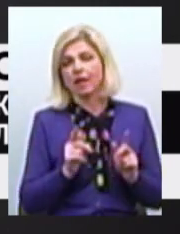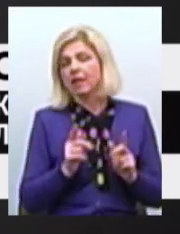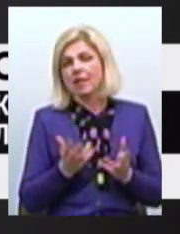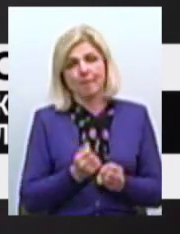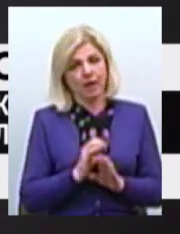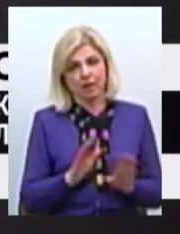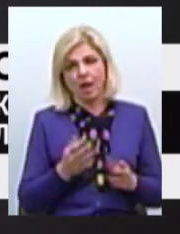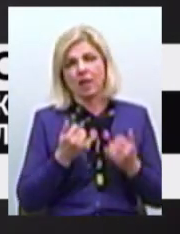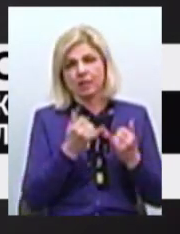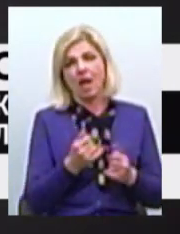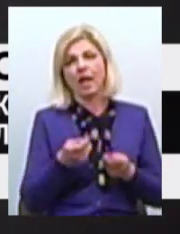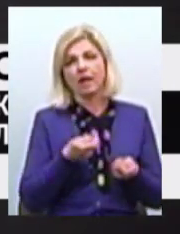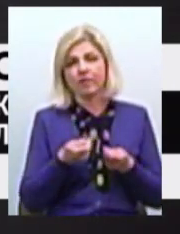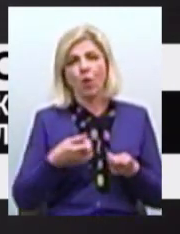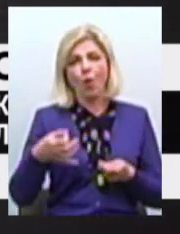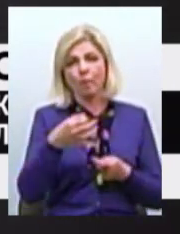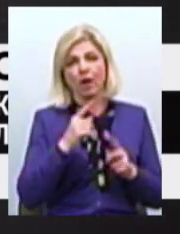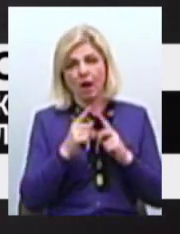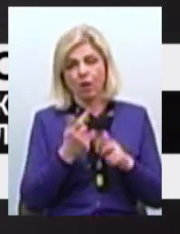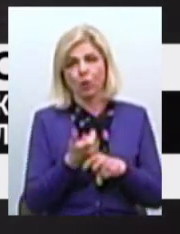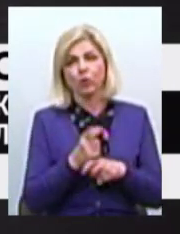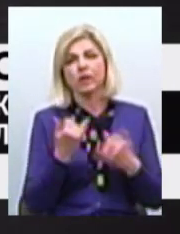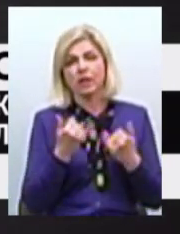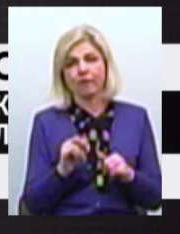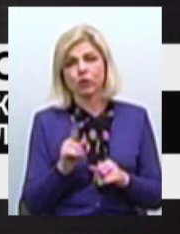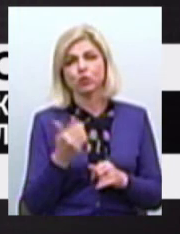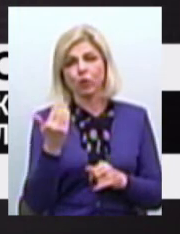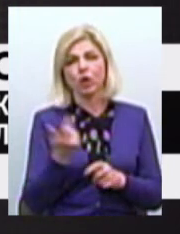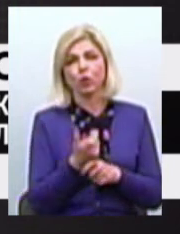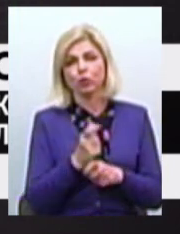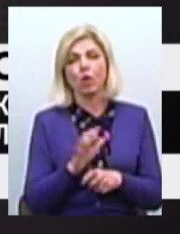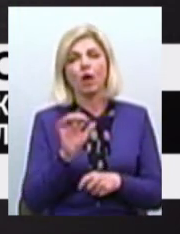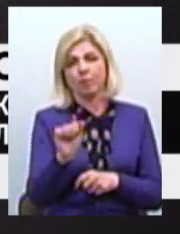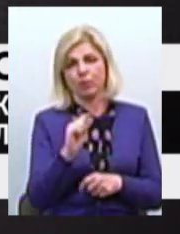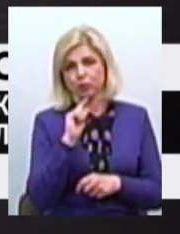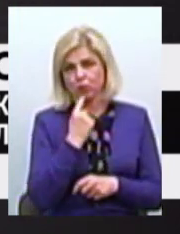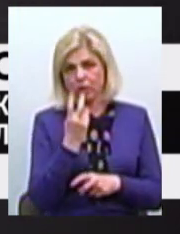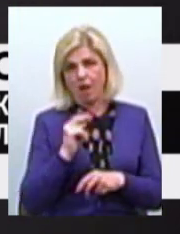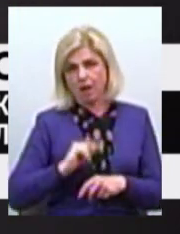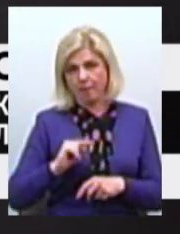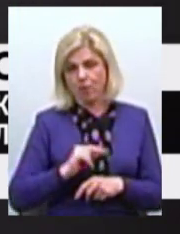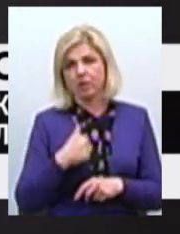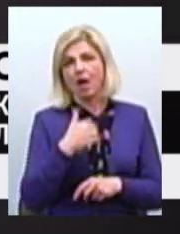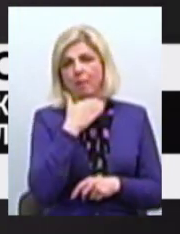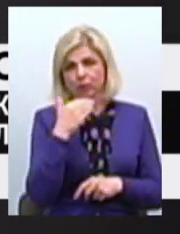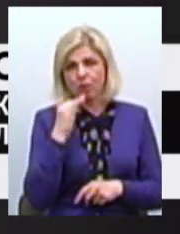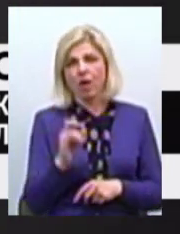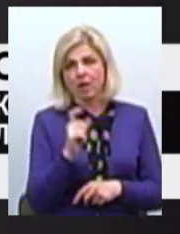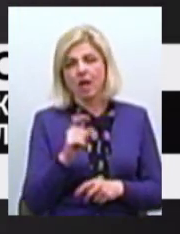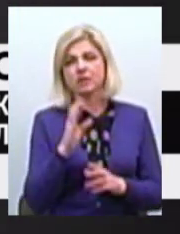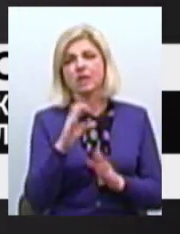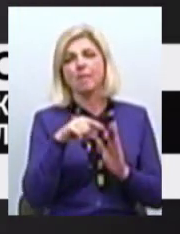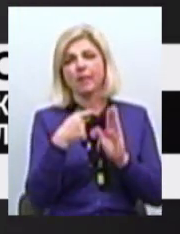керівника обласної ради Також дуже дивно Що її сьогодні Дуже складно застати на роботі Я неодноразово намагався З питань